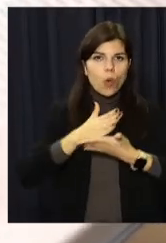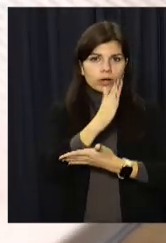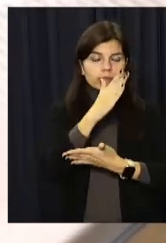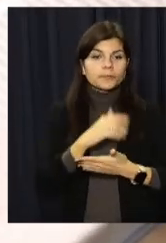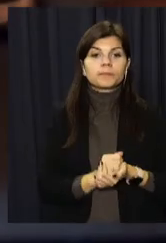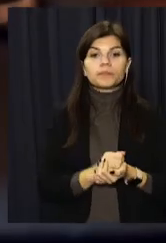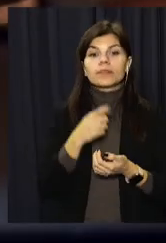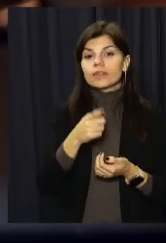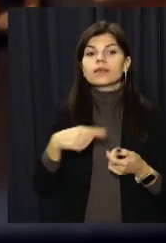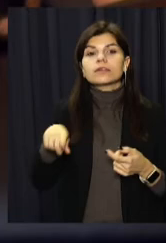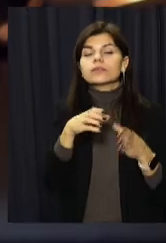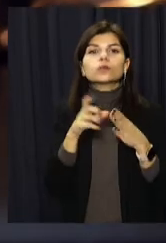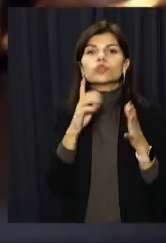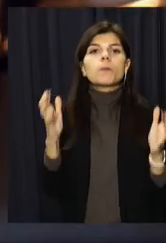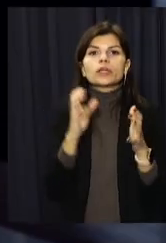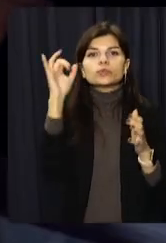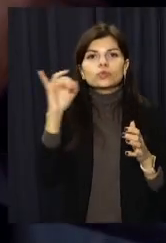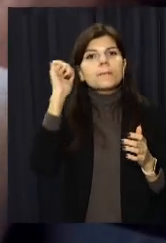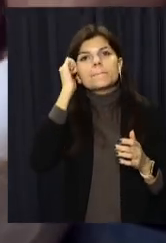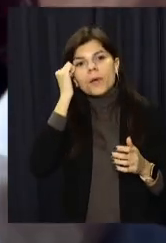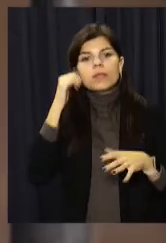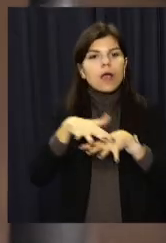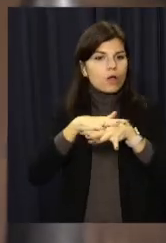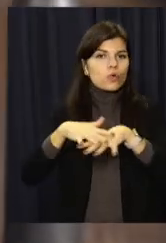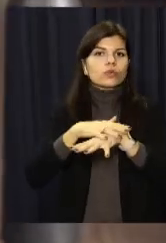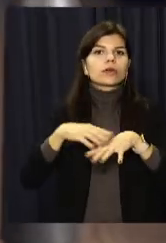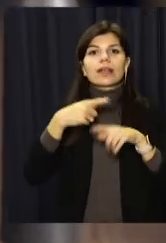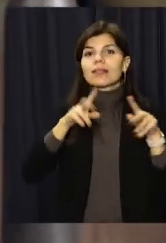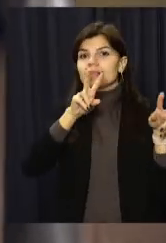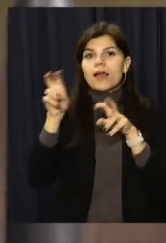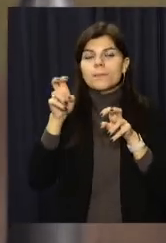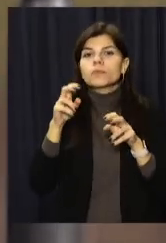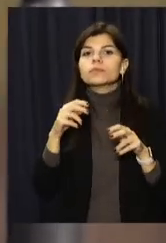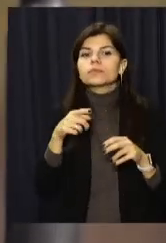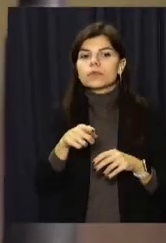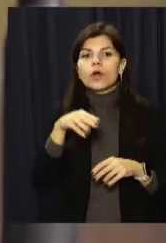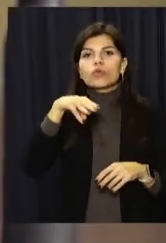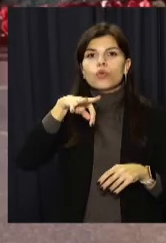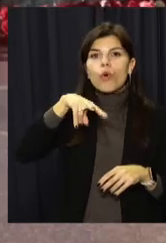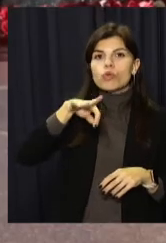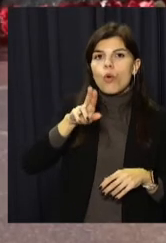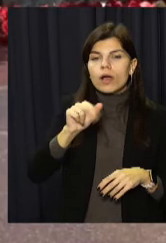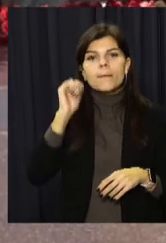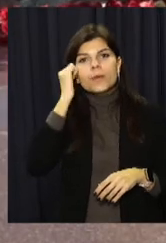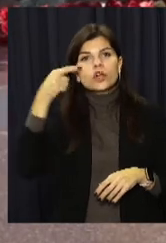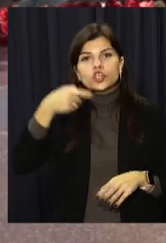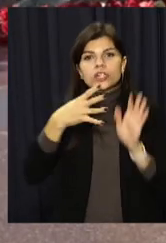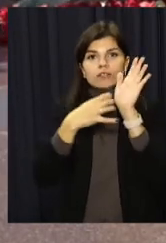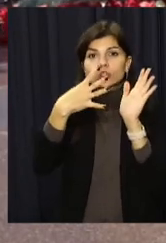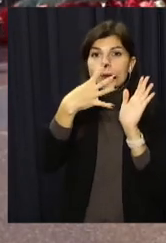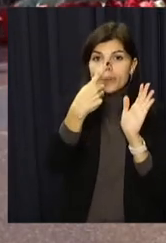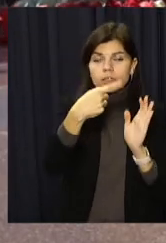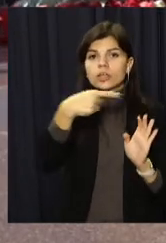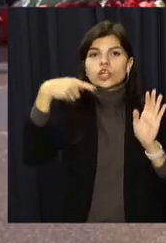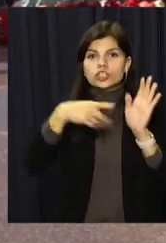напрямків роботи партії – збереження історичної пам'яті народу. Цій темі присвятили проєкт «Толока пам'яті 1941